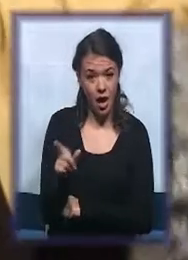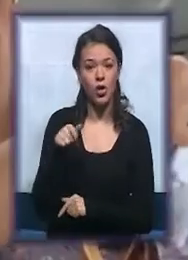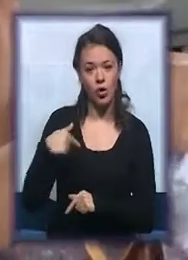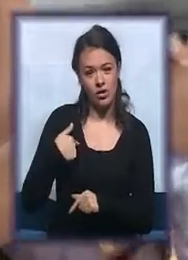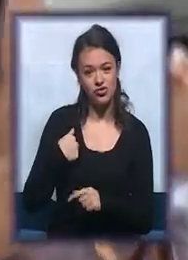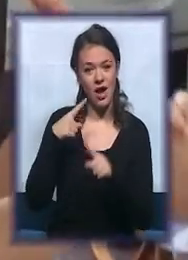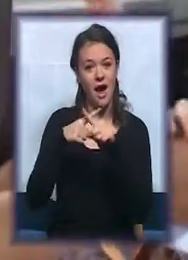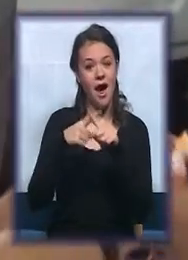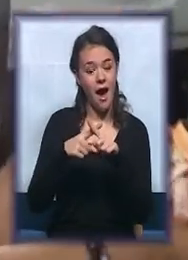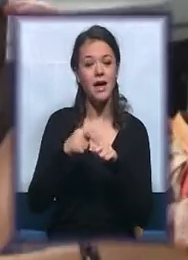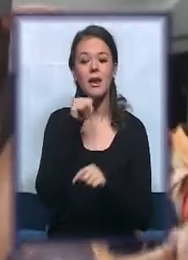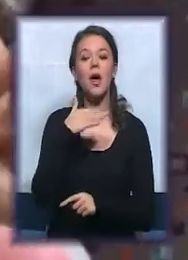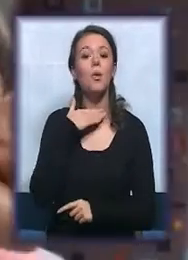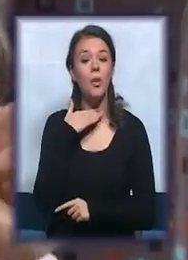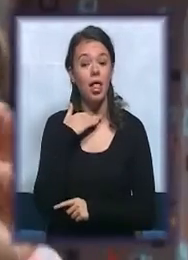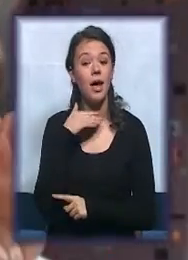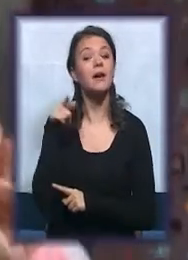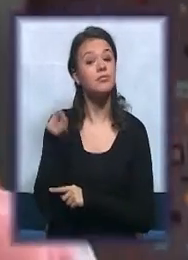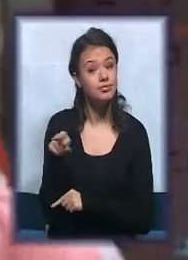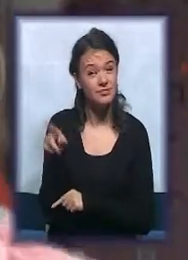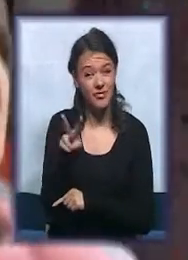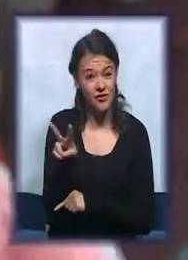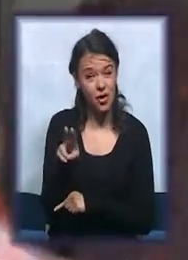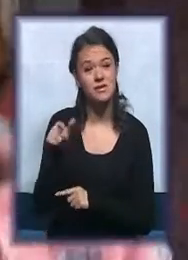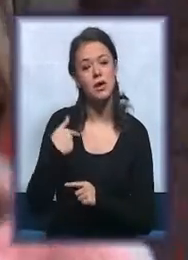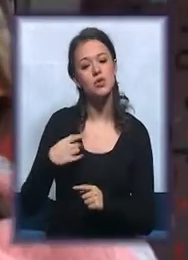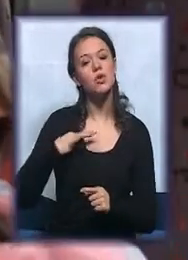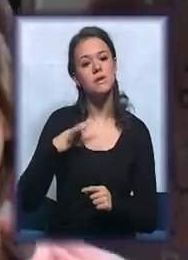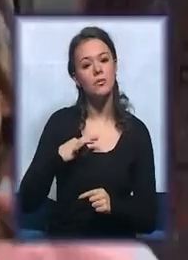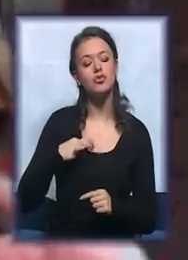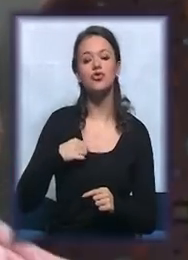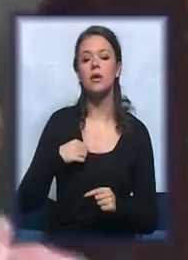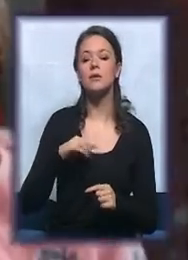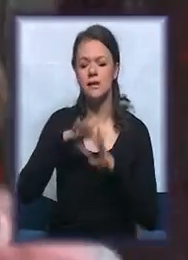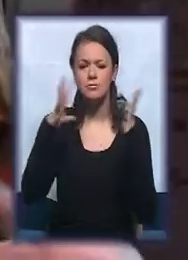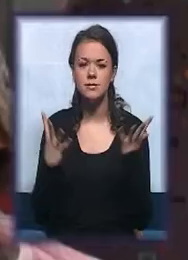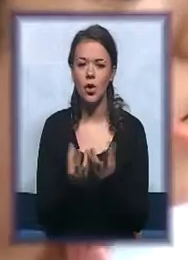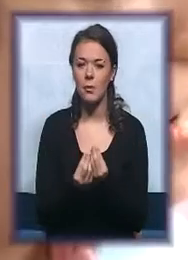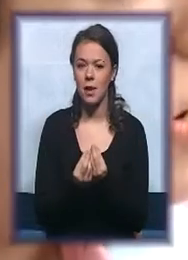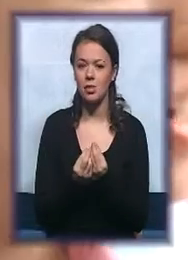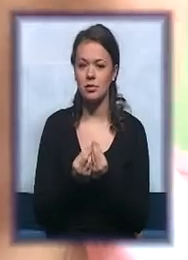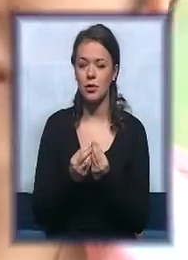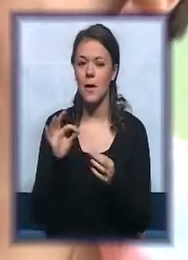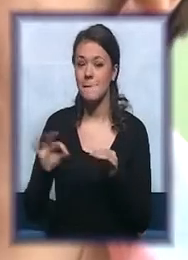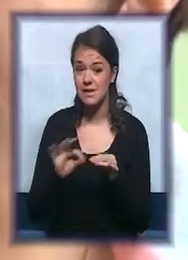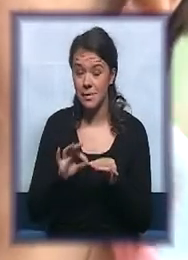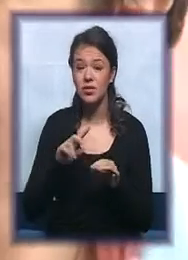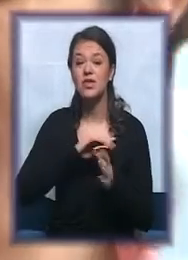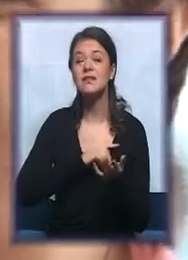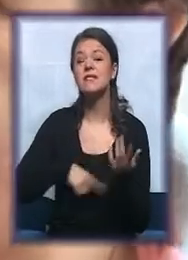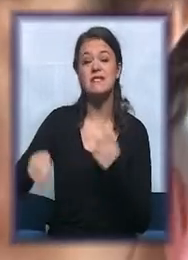haki i guljer i oni su zaduženi za kompletnu bezbednost svih